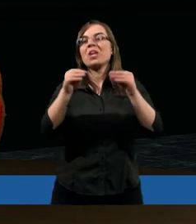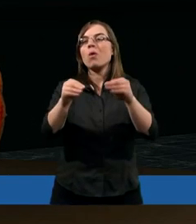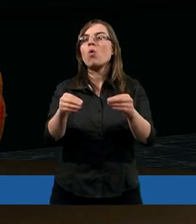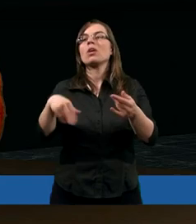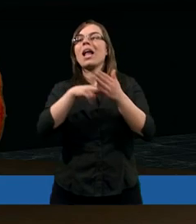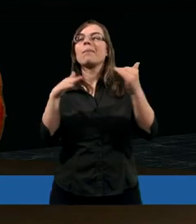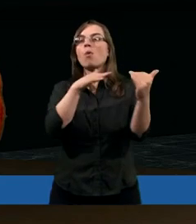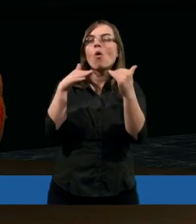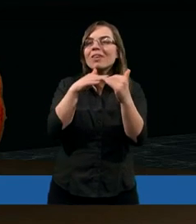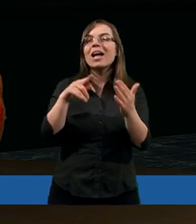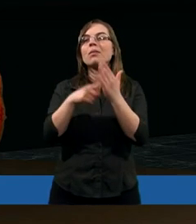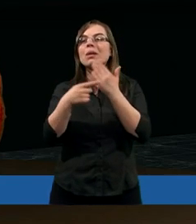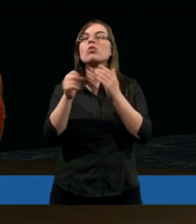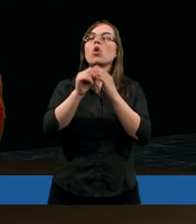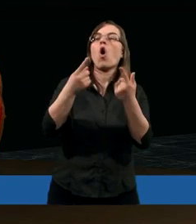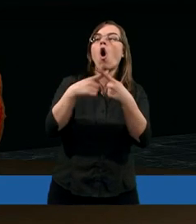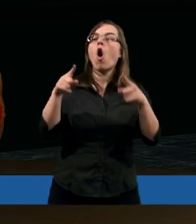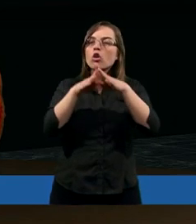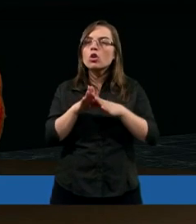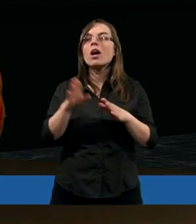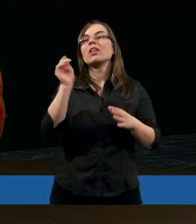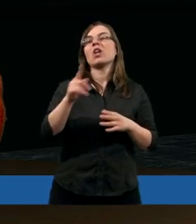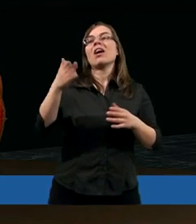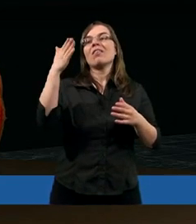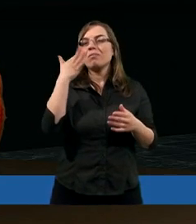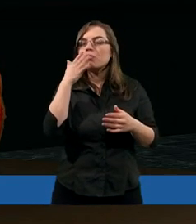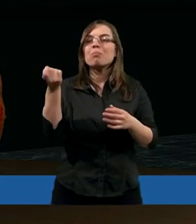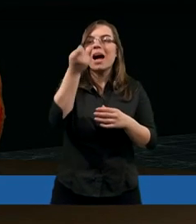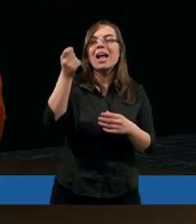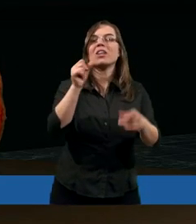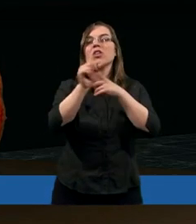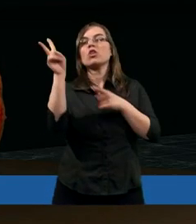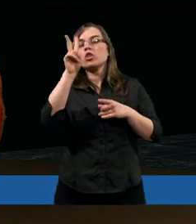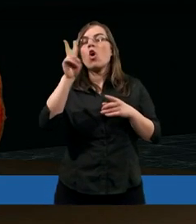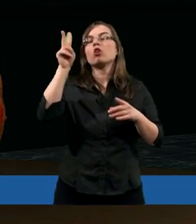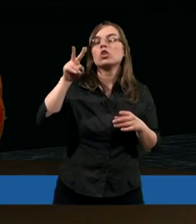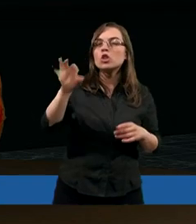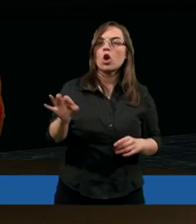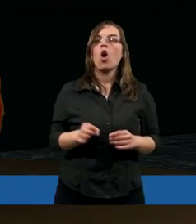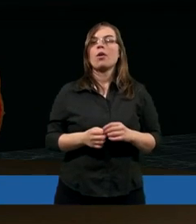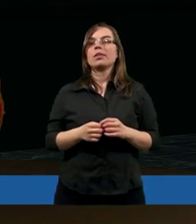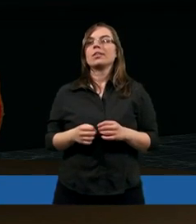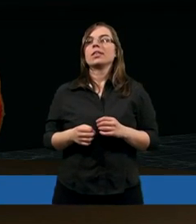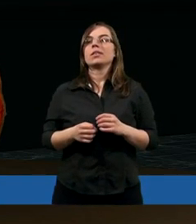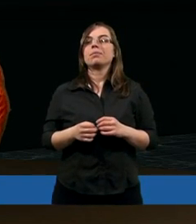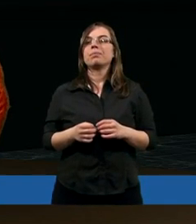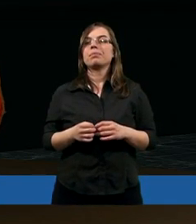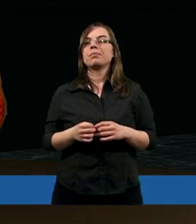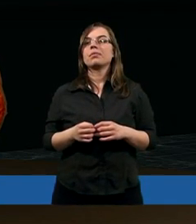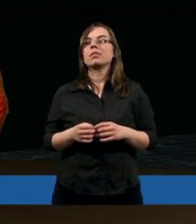takie odniesienie do kościoła, że prawdziwy pasterz to jest ktoś, kto jest